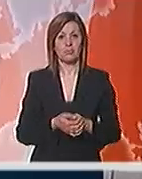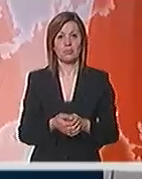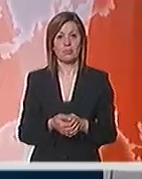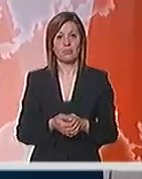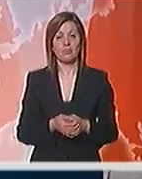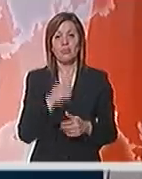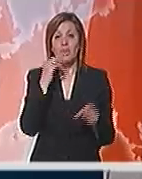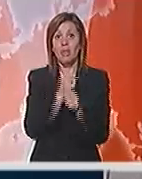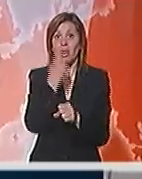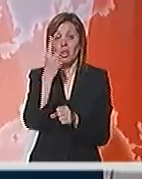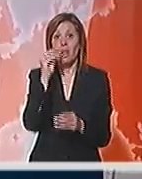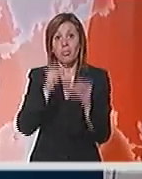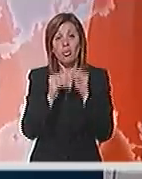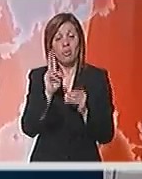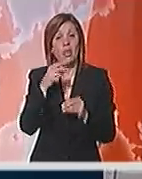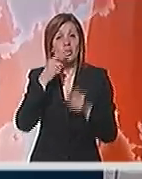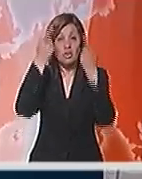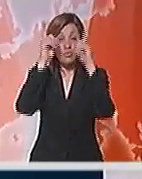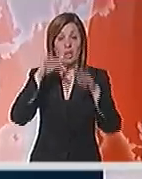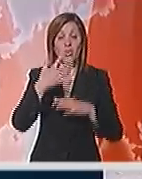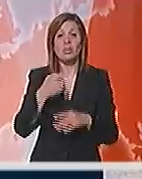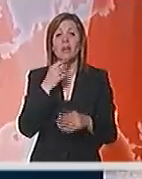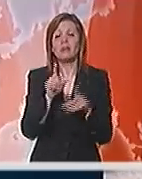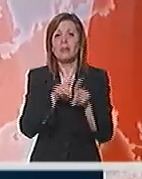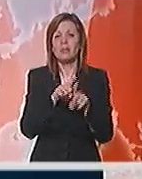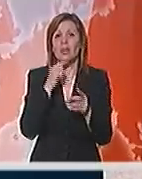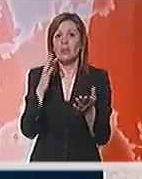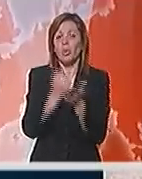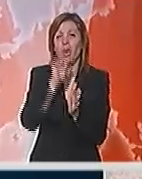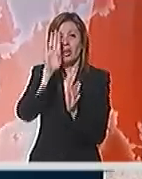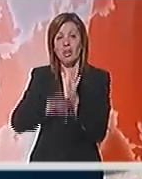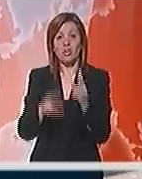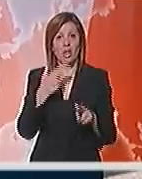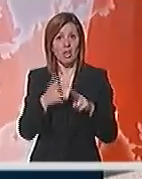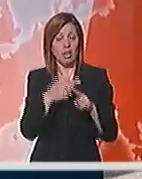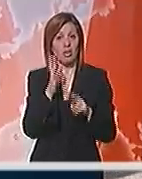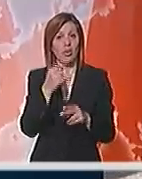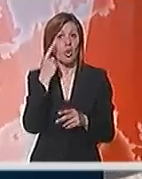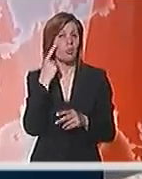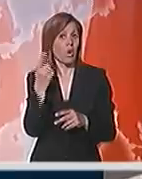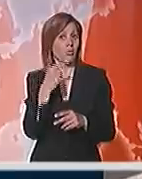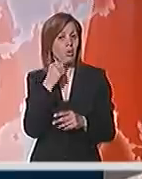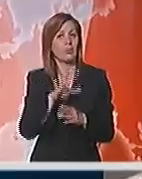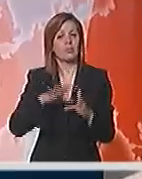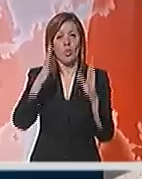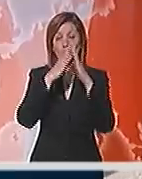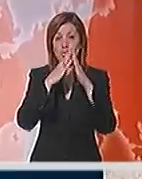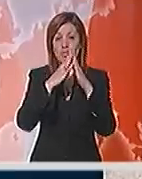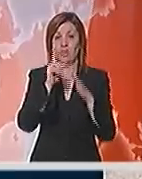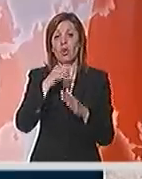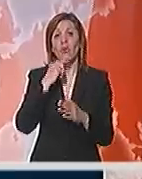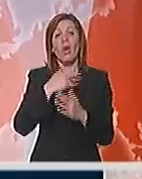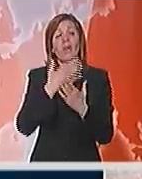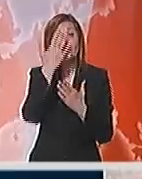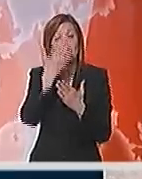Ipak postoji još jedan problem. Španija je posle Grške i Portugalije također dobila niži kreditni rejting od uglednih kuće na tom polju. Njihova ocena